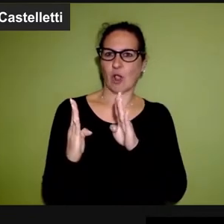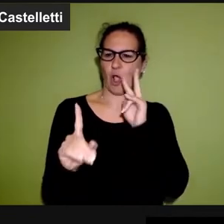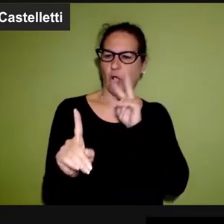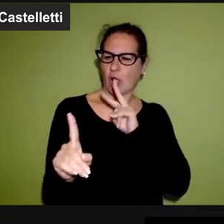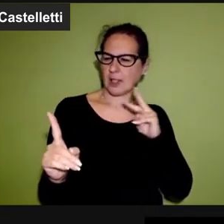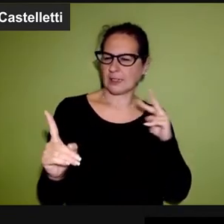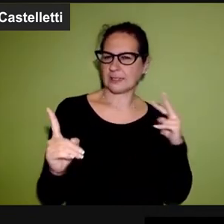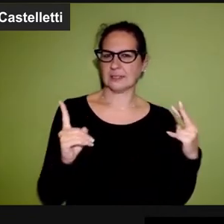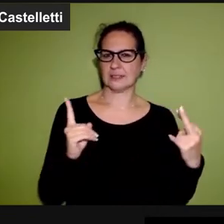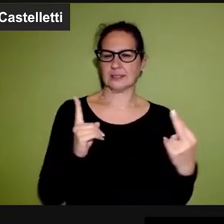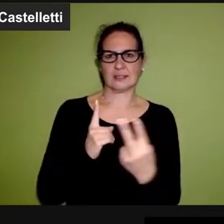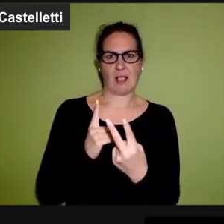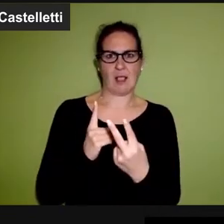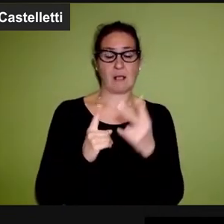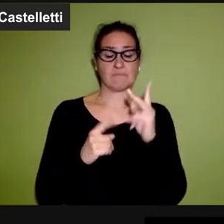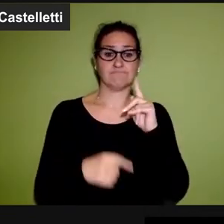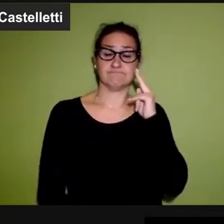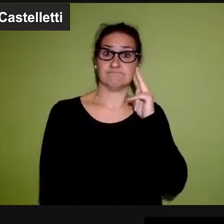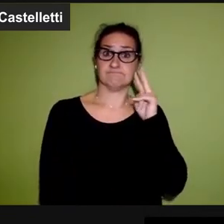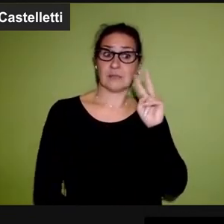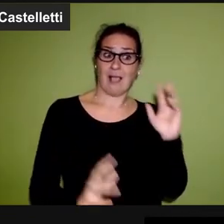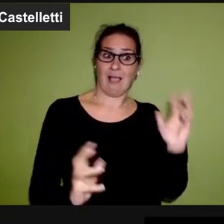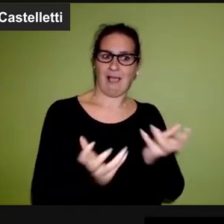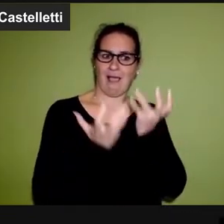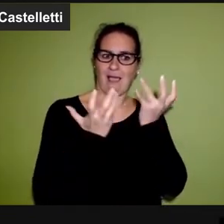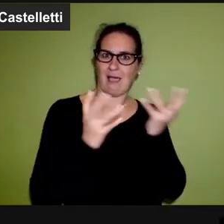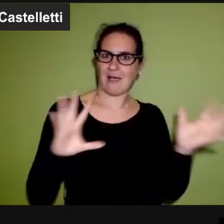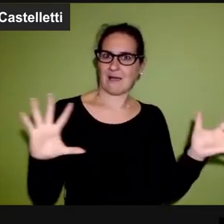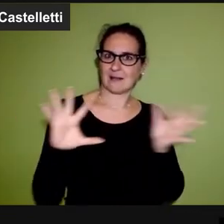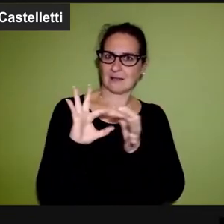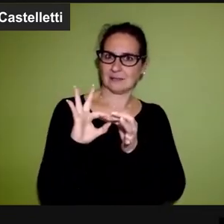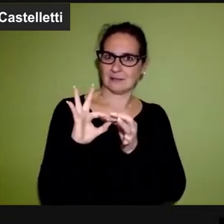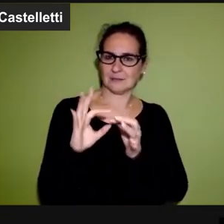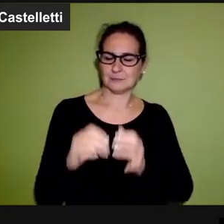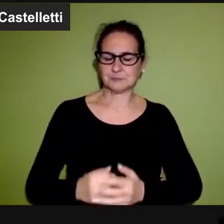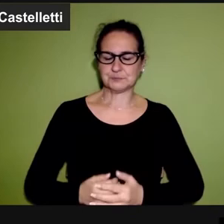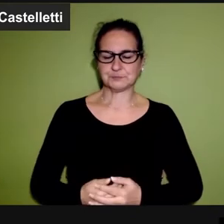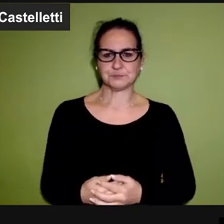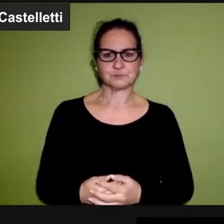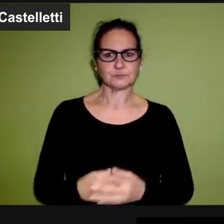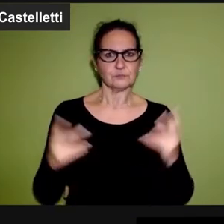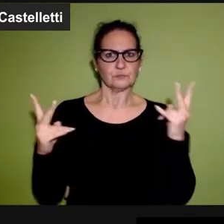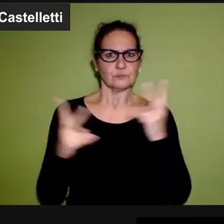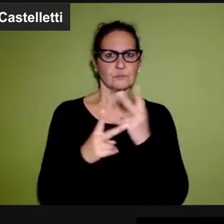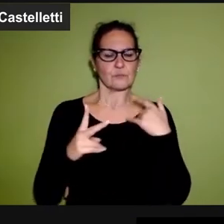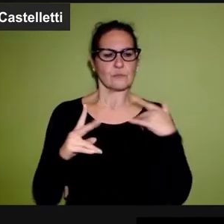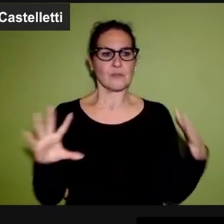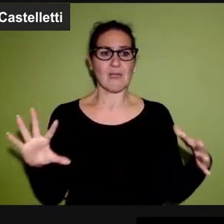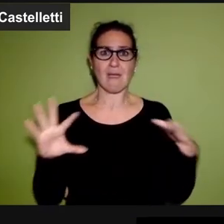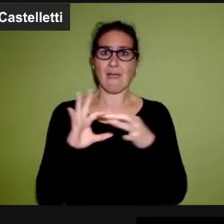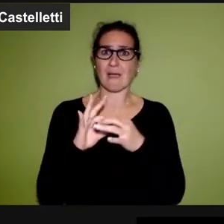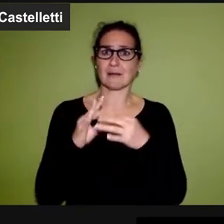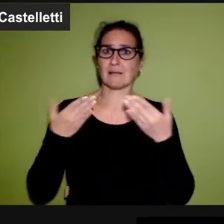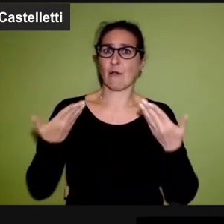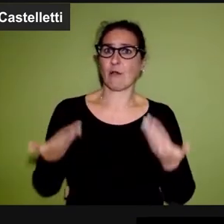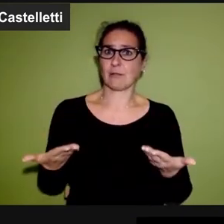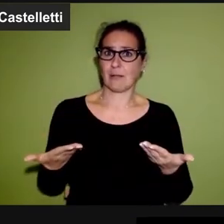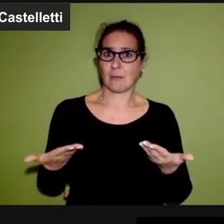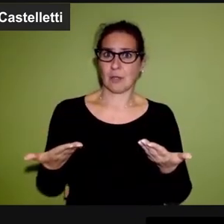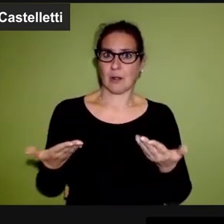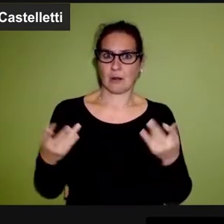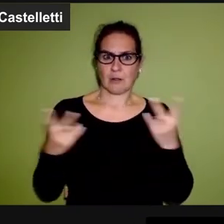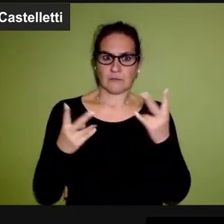'argomento guardandolo e indagandolo però dalla prospettiva dell'arte. Nell'arte contemporanea